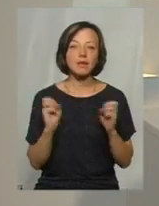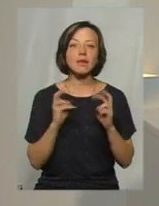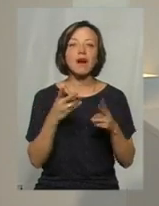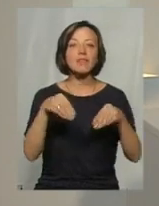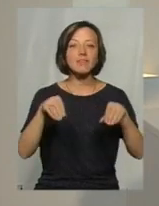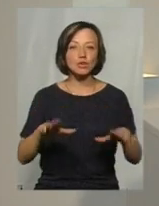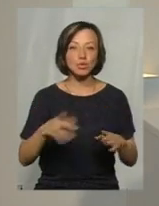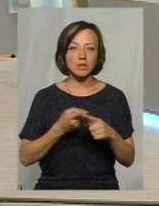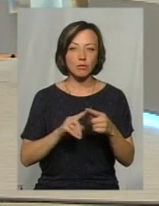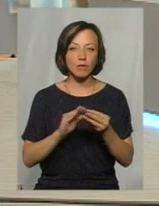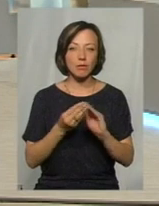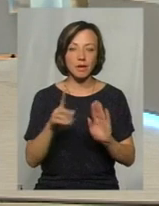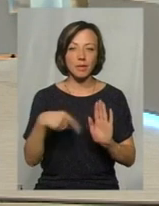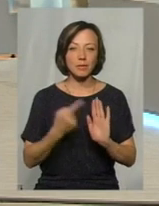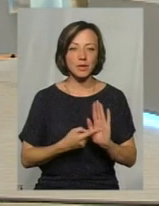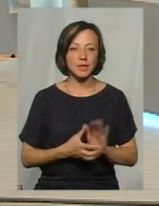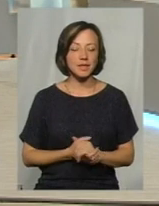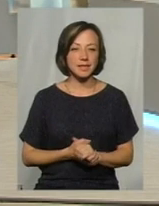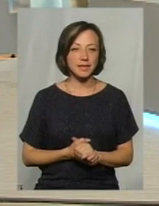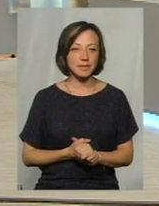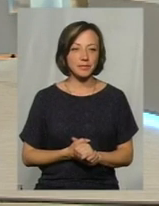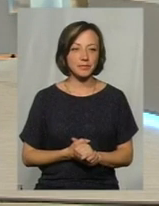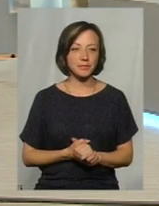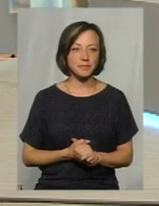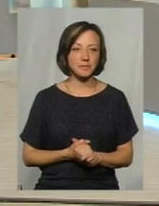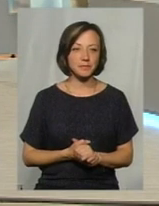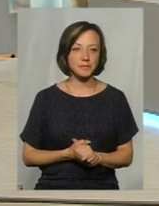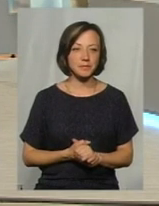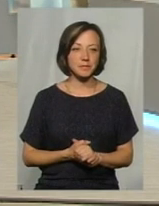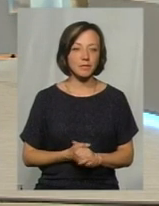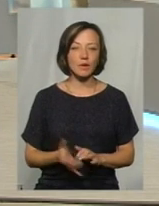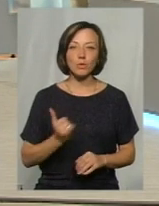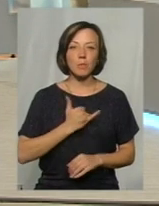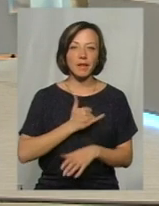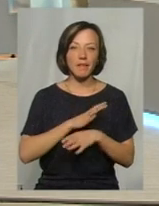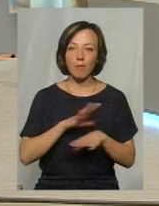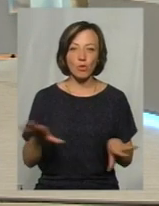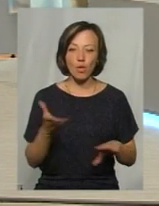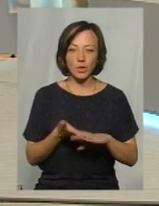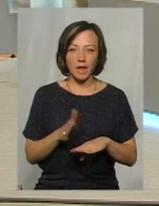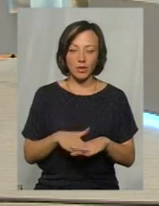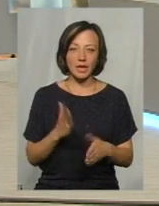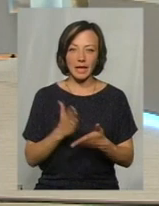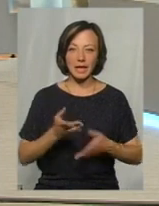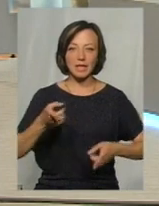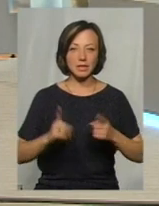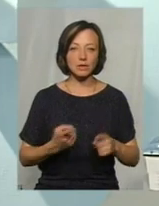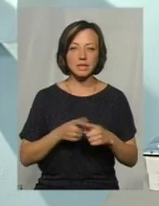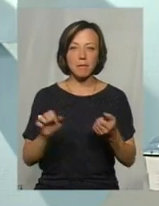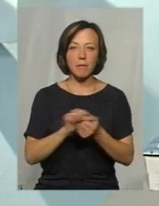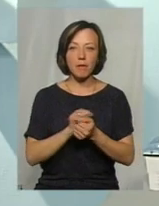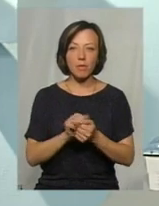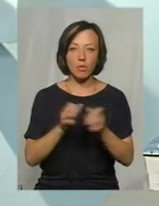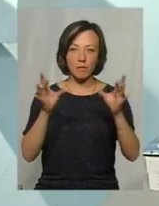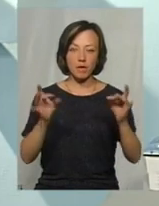ви виходите з цієї ситуації? Ну, я не знаю, в мене не було складнощів, тому що є дійсно оці паперові